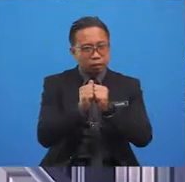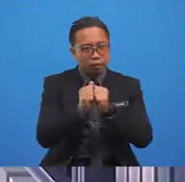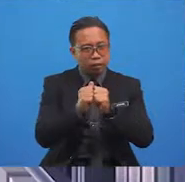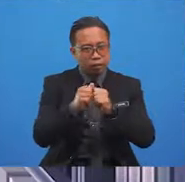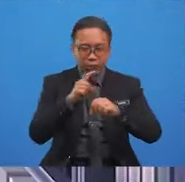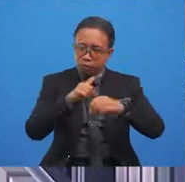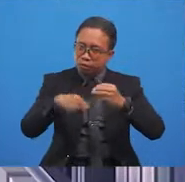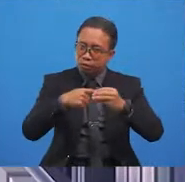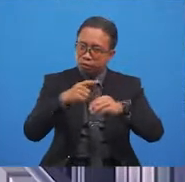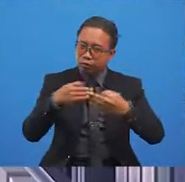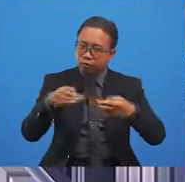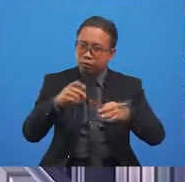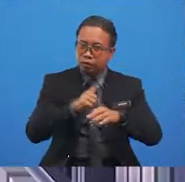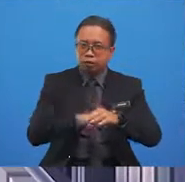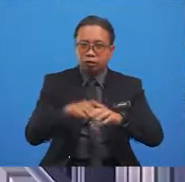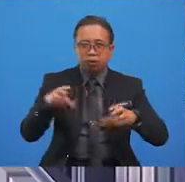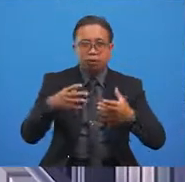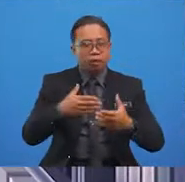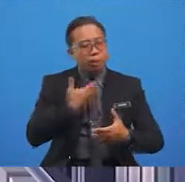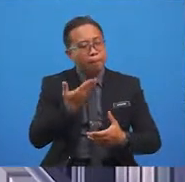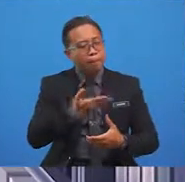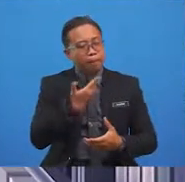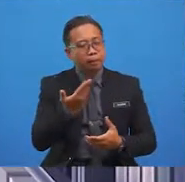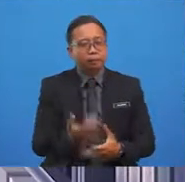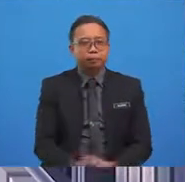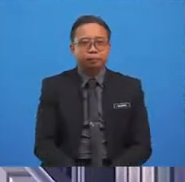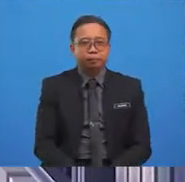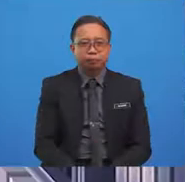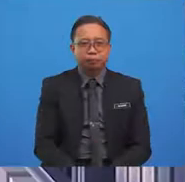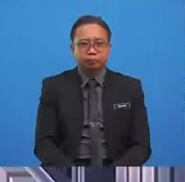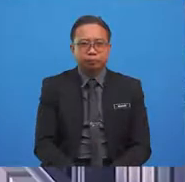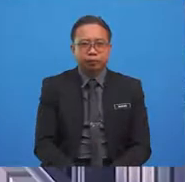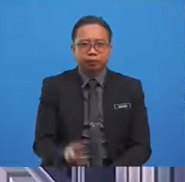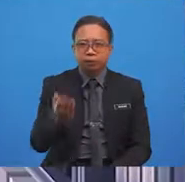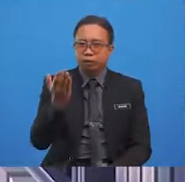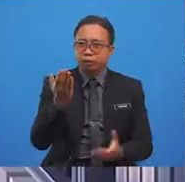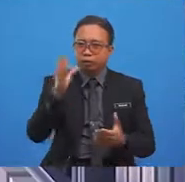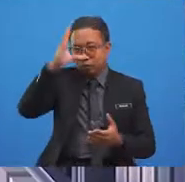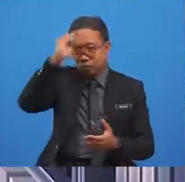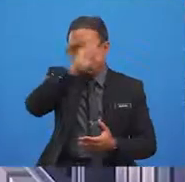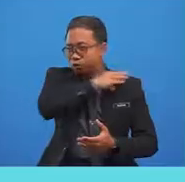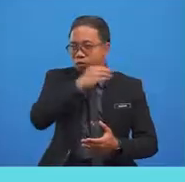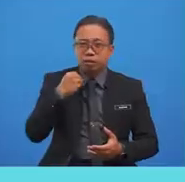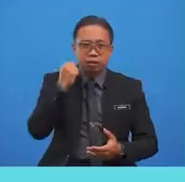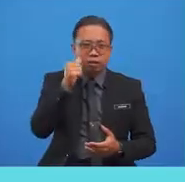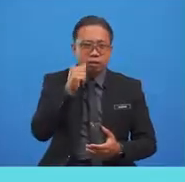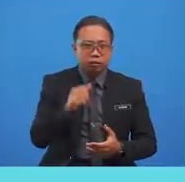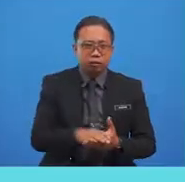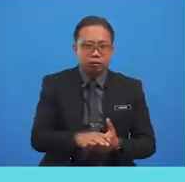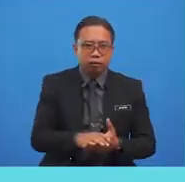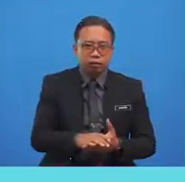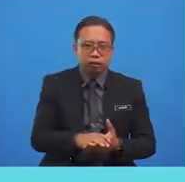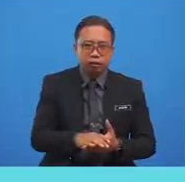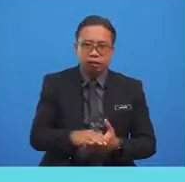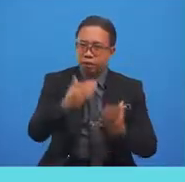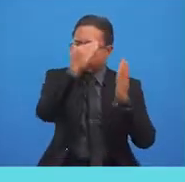free to make us happy. So, and girls, why don't you list